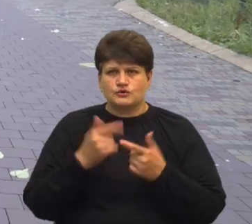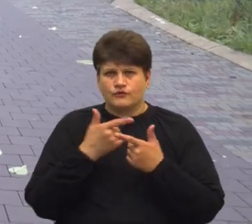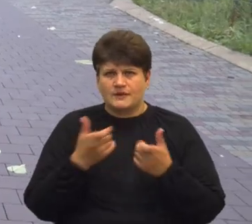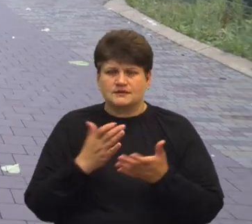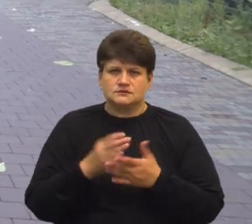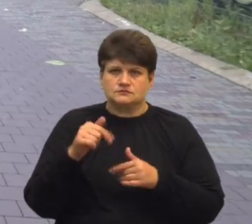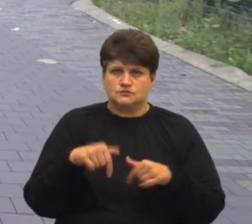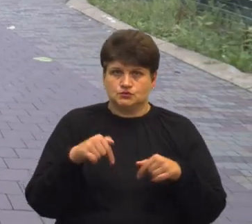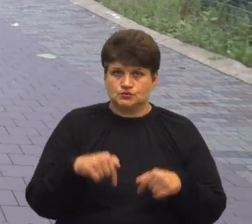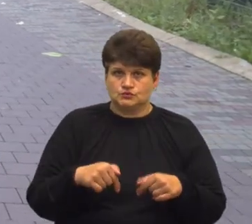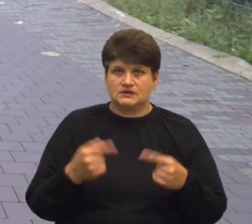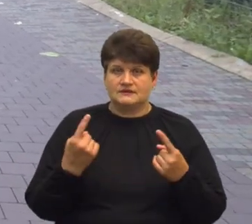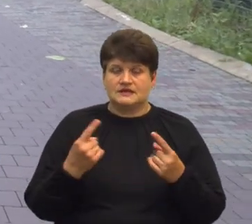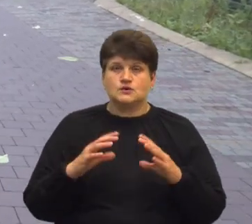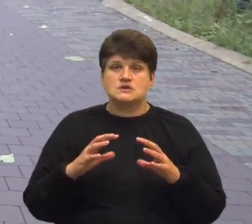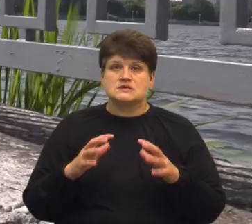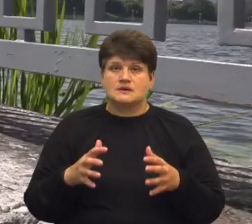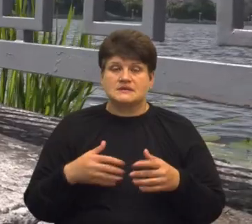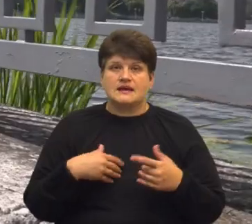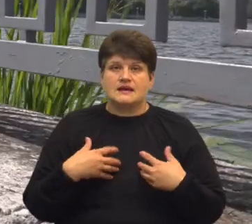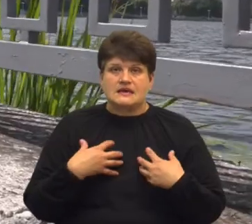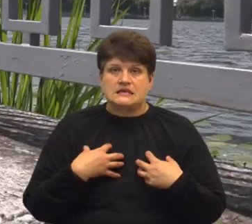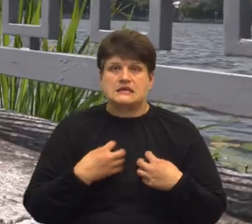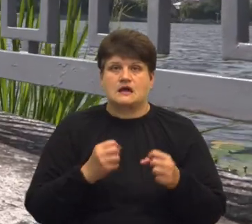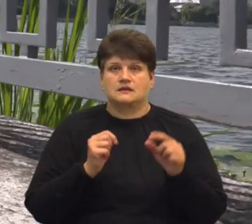на велику землю, мене тягне туди.